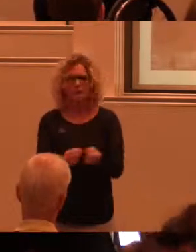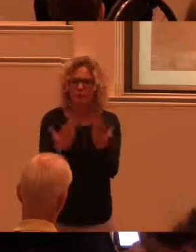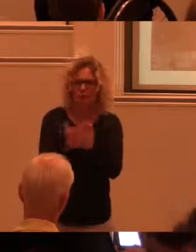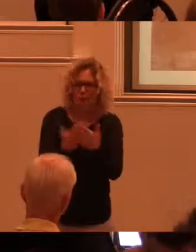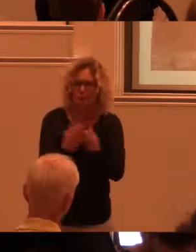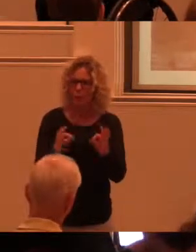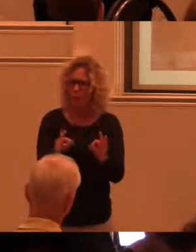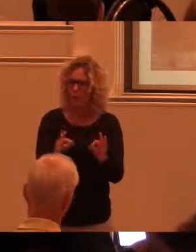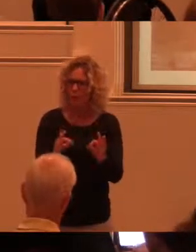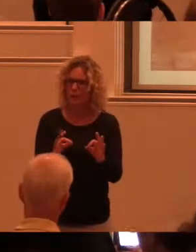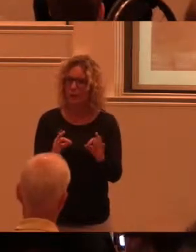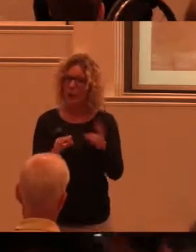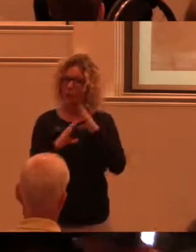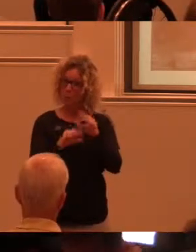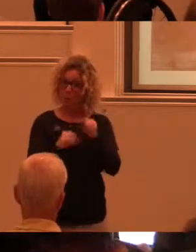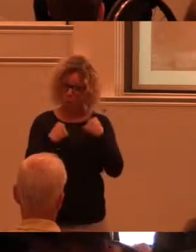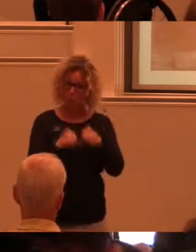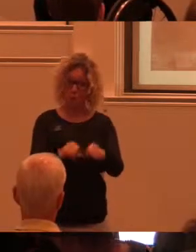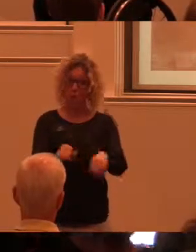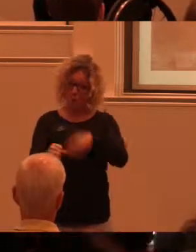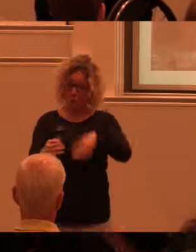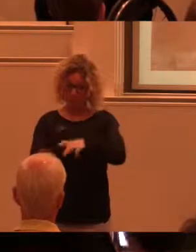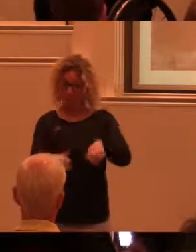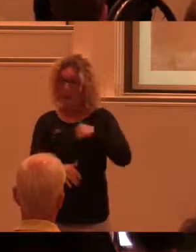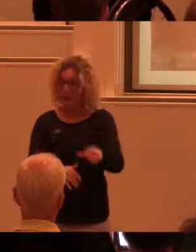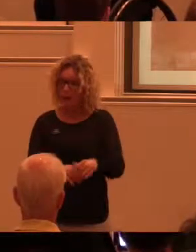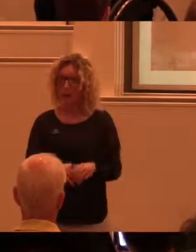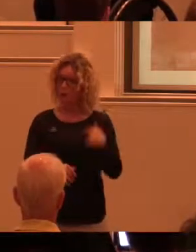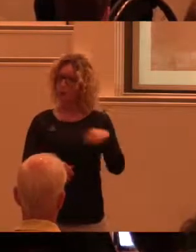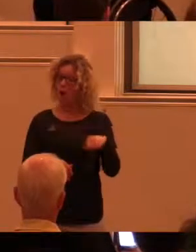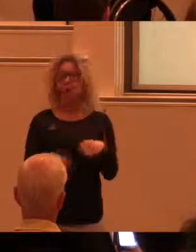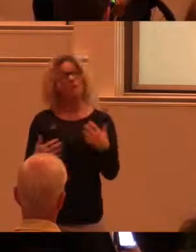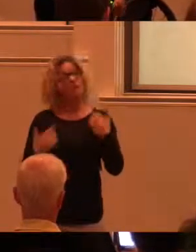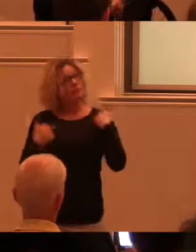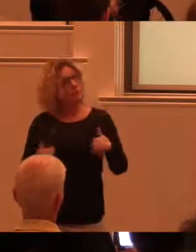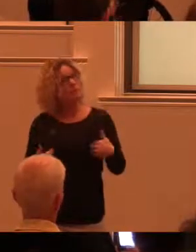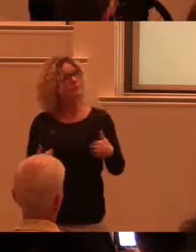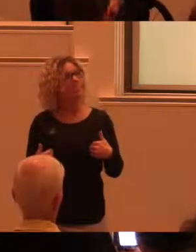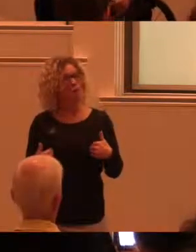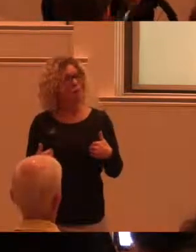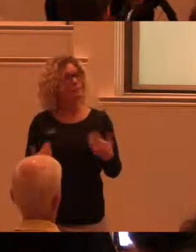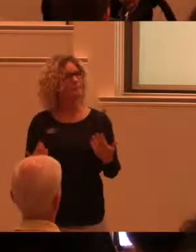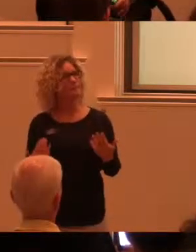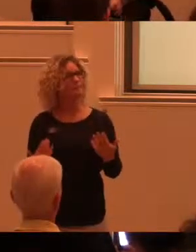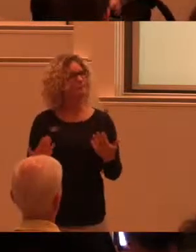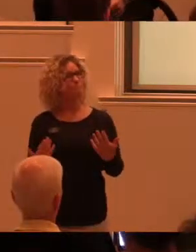datorspel? Att utöva musik? Och för mig så har jag fått en slags, vad ska jag säga, en